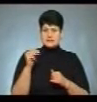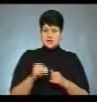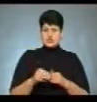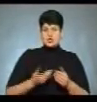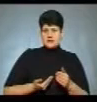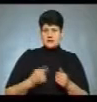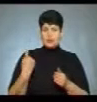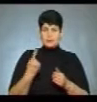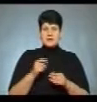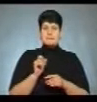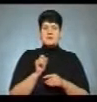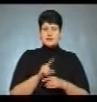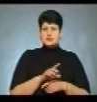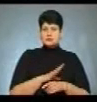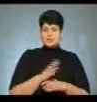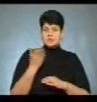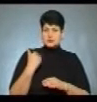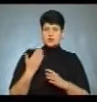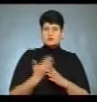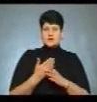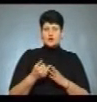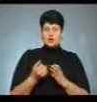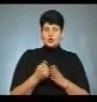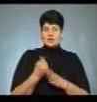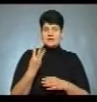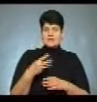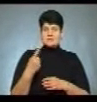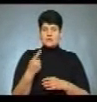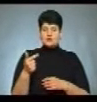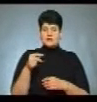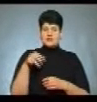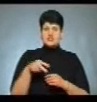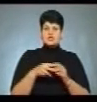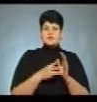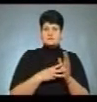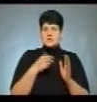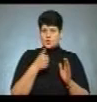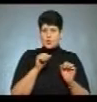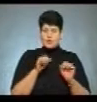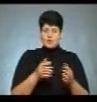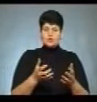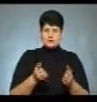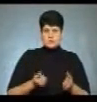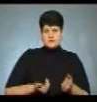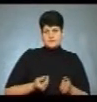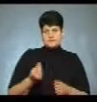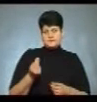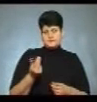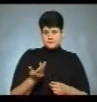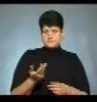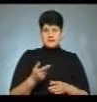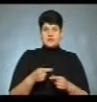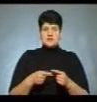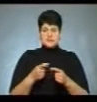області, яким призначили субсидію до 31 грудня 2018 року, зможуть отримати її у готівковій формі